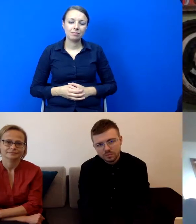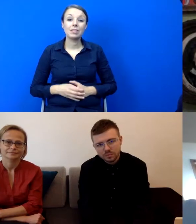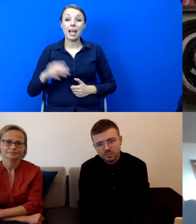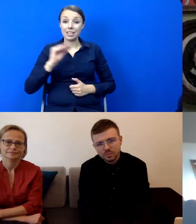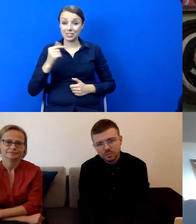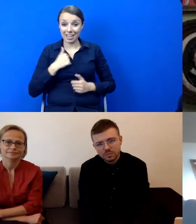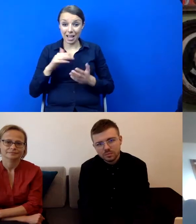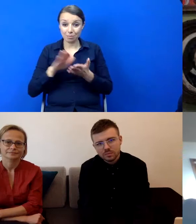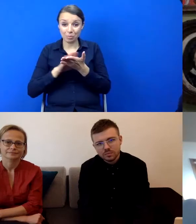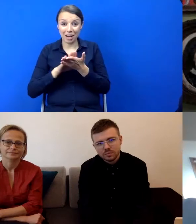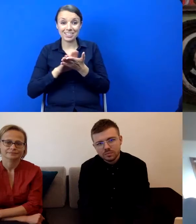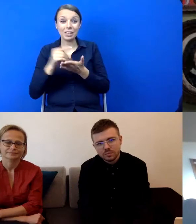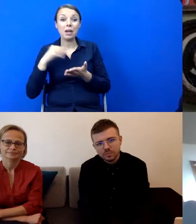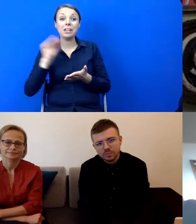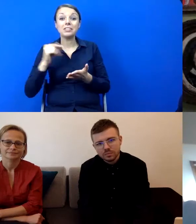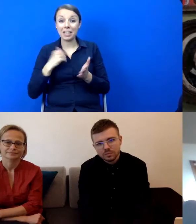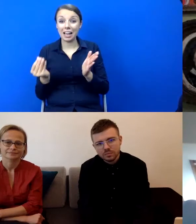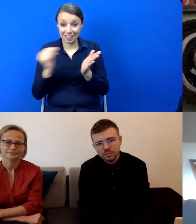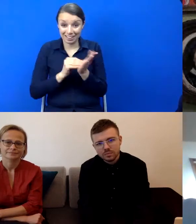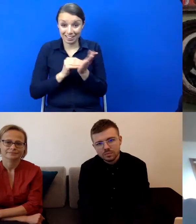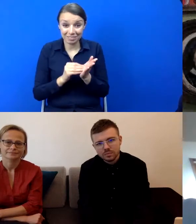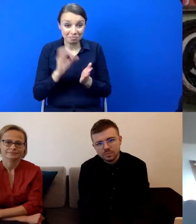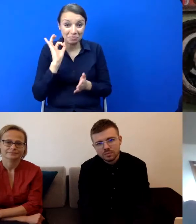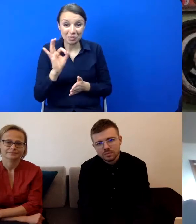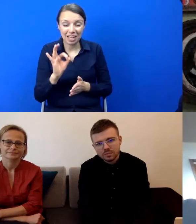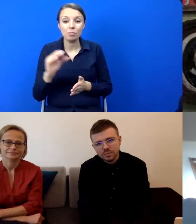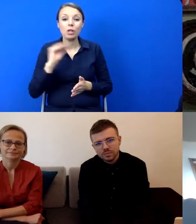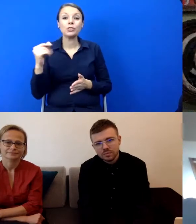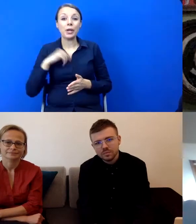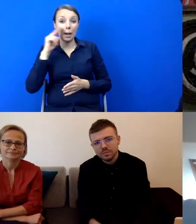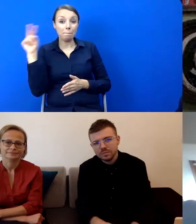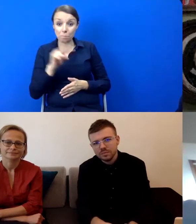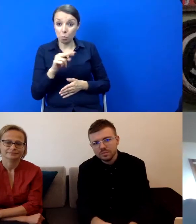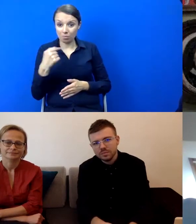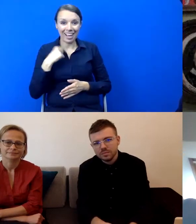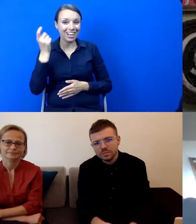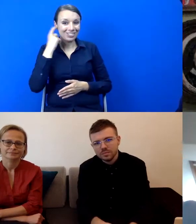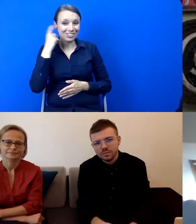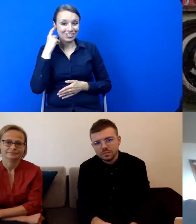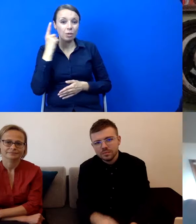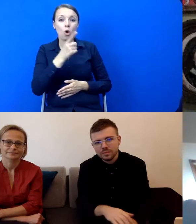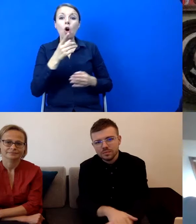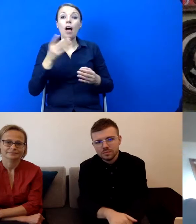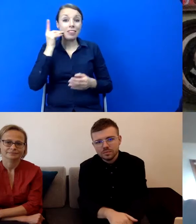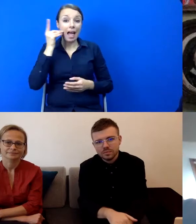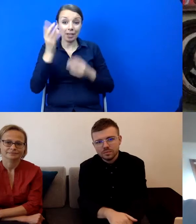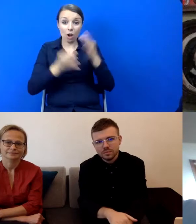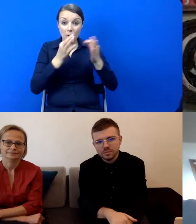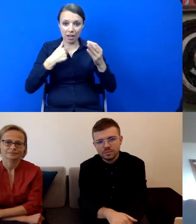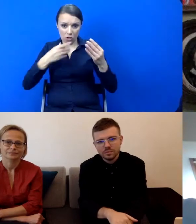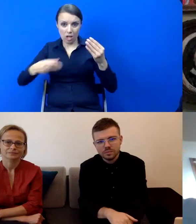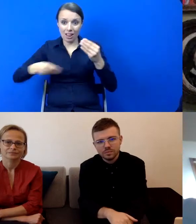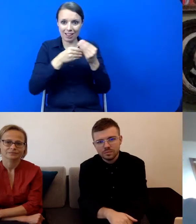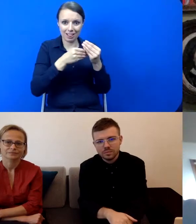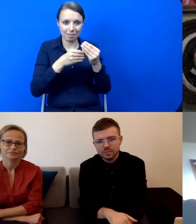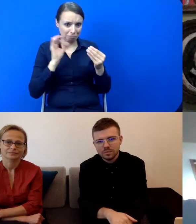przepraszam się wtrącę, ale powiem do tego z punktu widzenia osoby słyszącej, do tego, co przed chwilą powiedział Daniel, że dla mnie